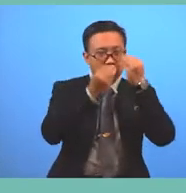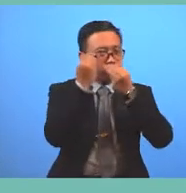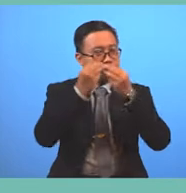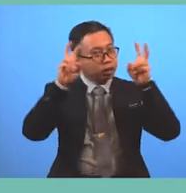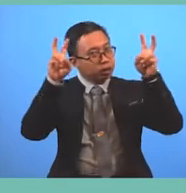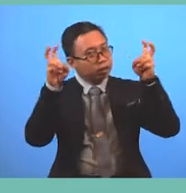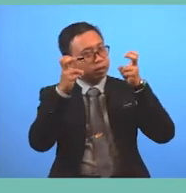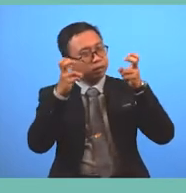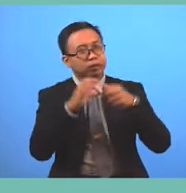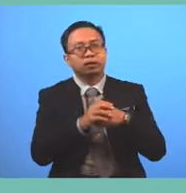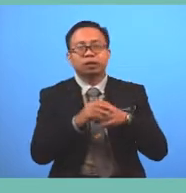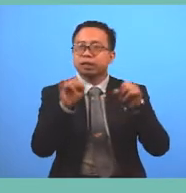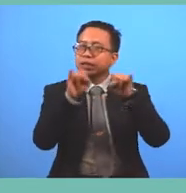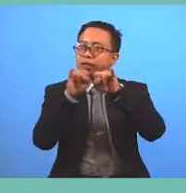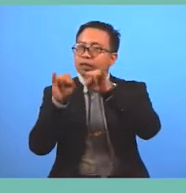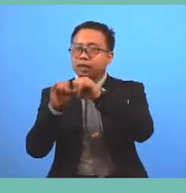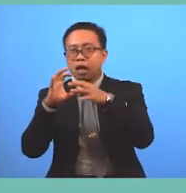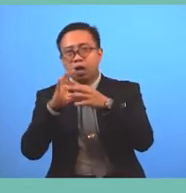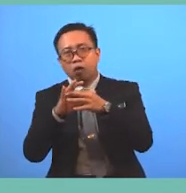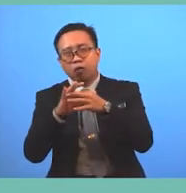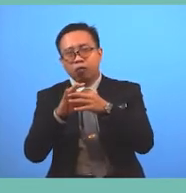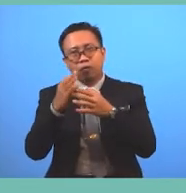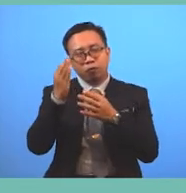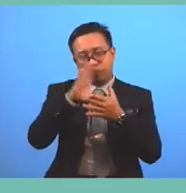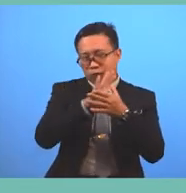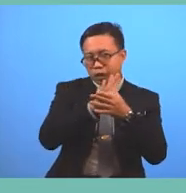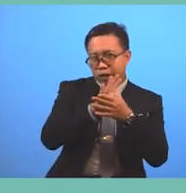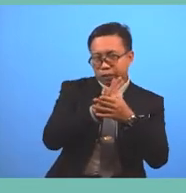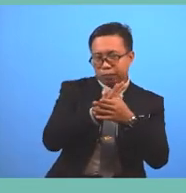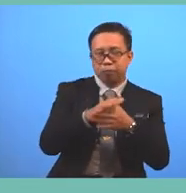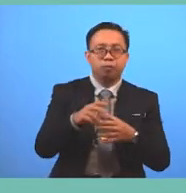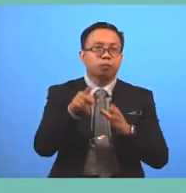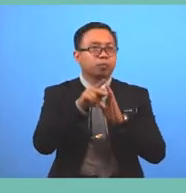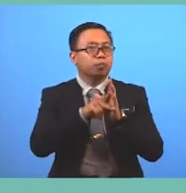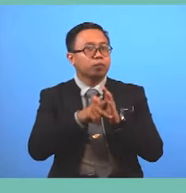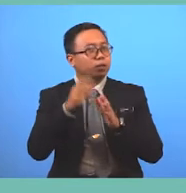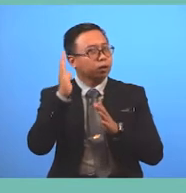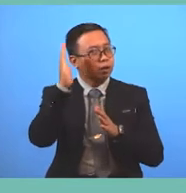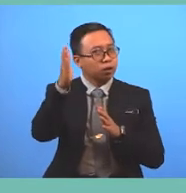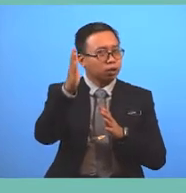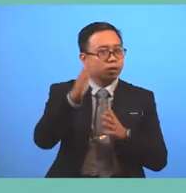Type of film Director Leading actors